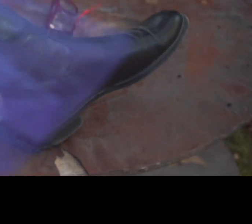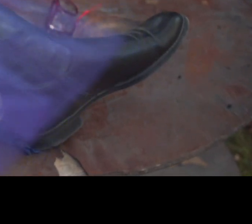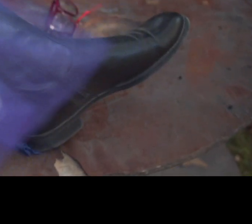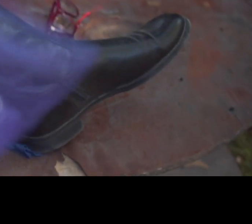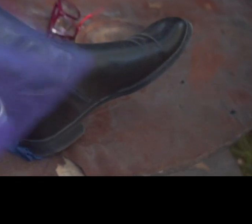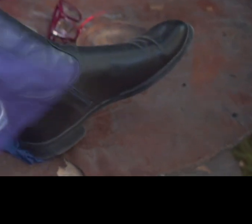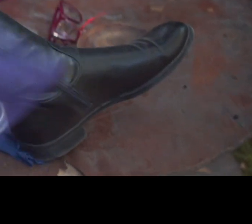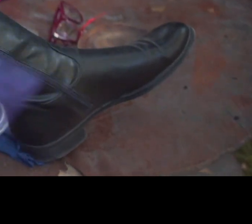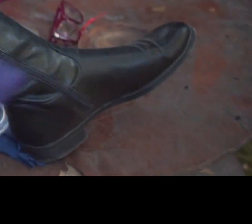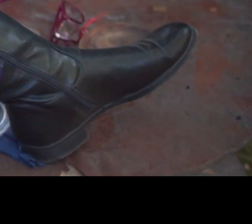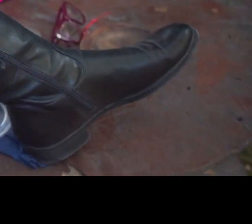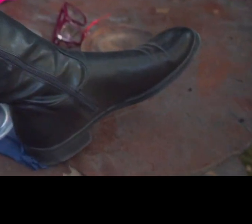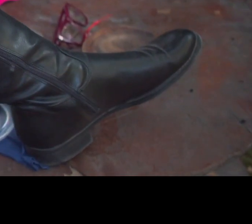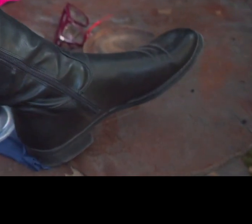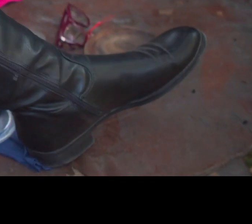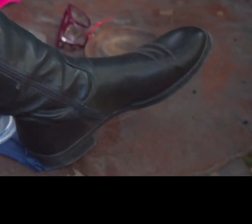Tak z nacisku.